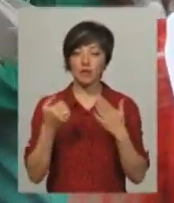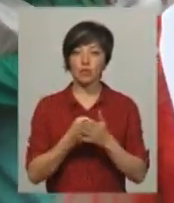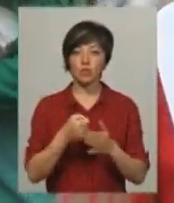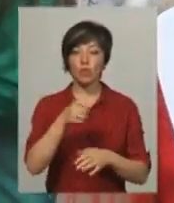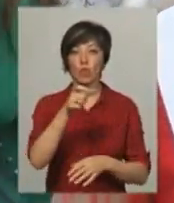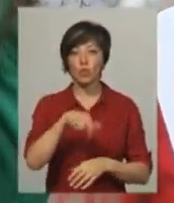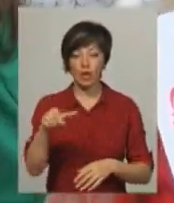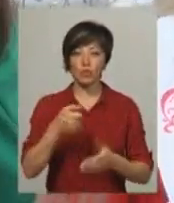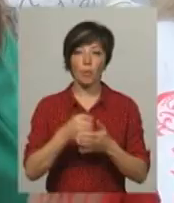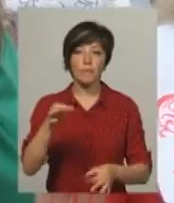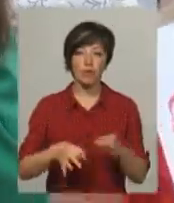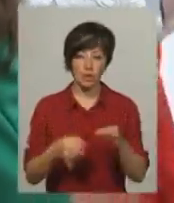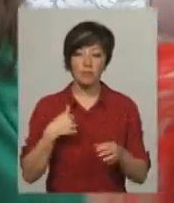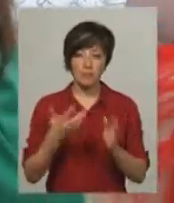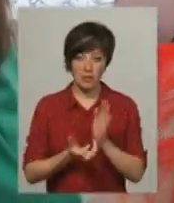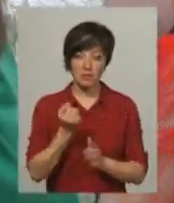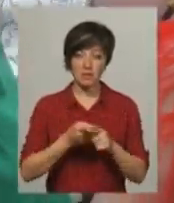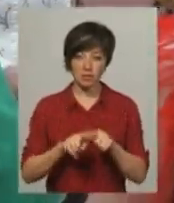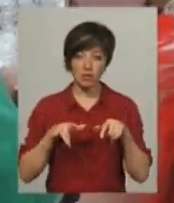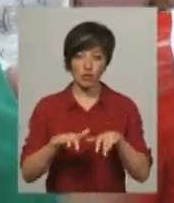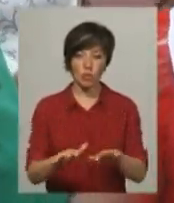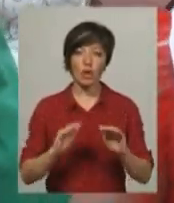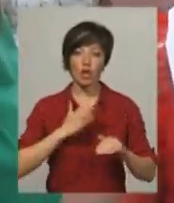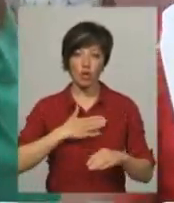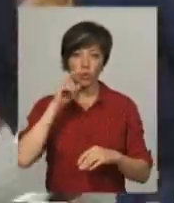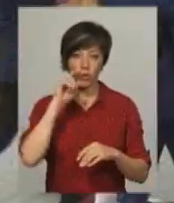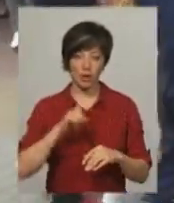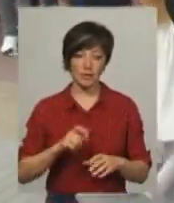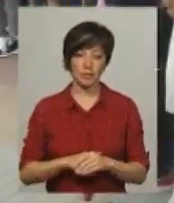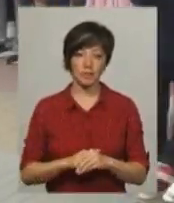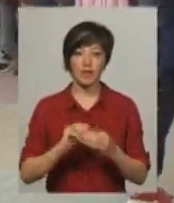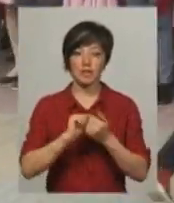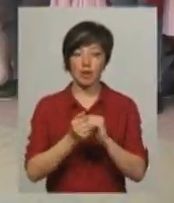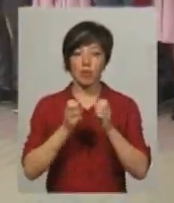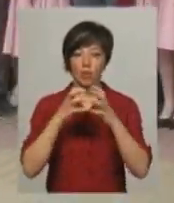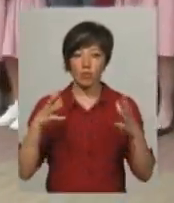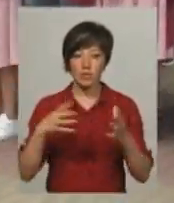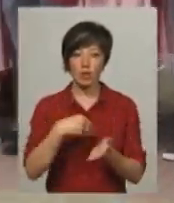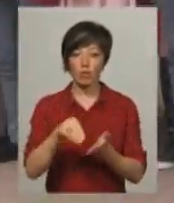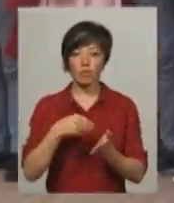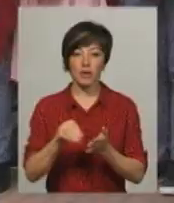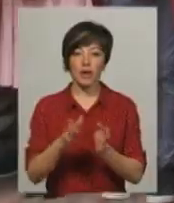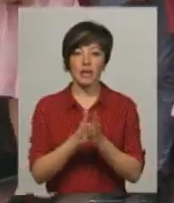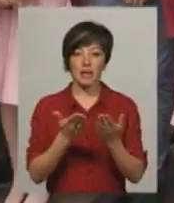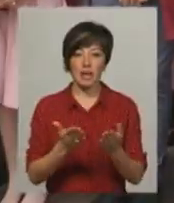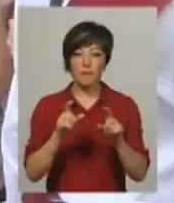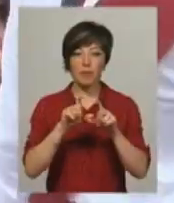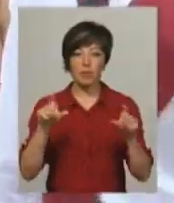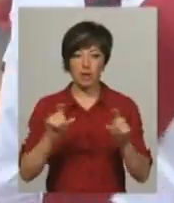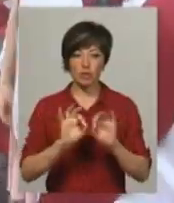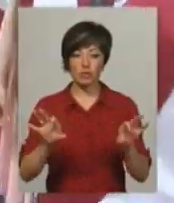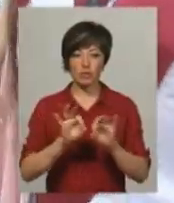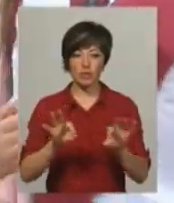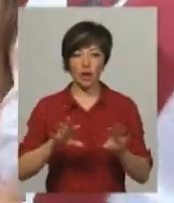природи, і ми підтримали цей флешмоб, який йде нашою Україною. Замість кульок випускники закупили книги для шкільної бібліотеки,